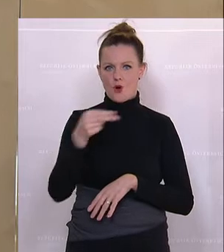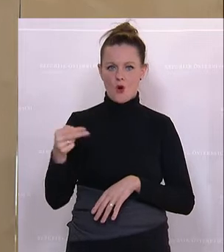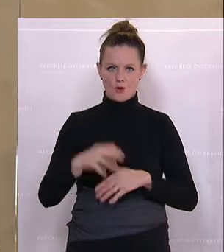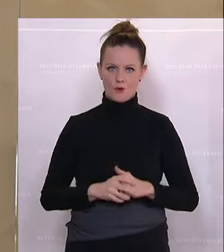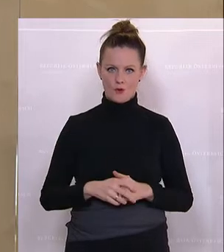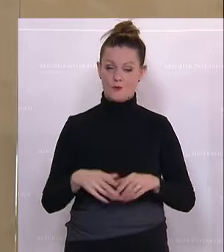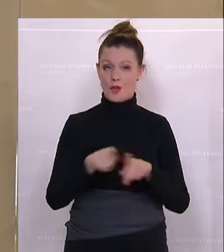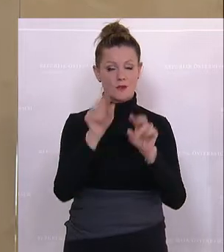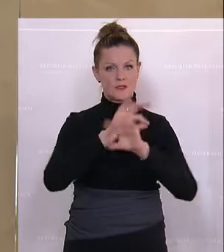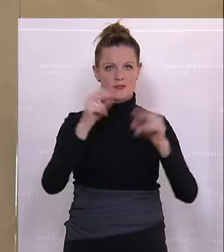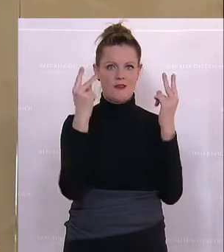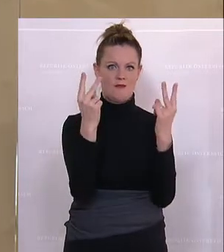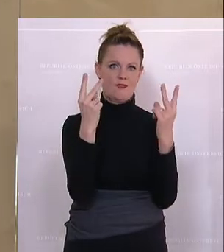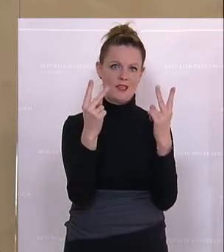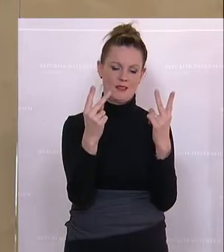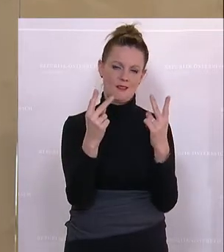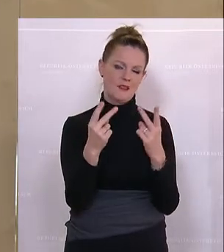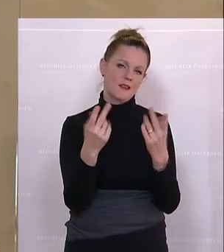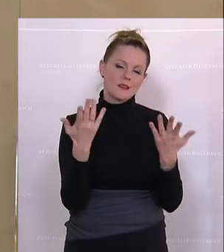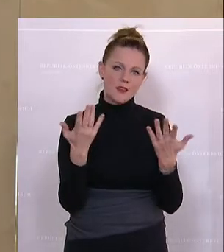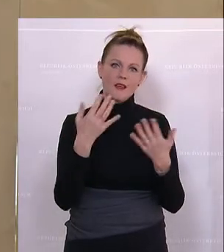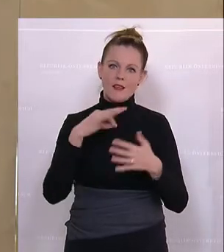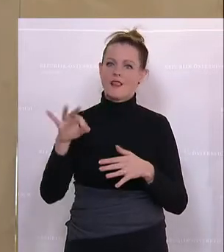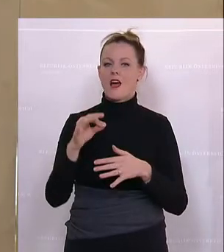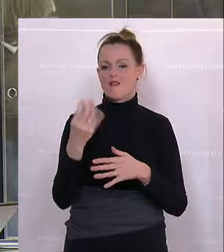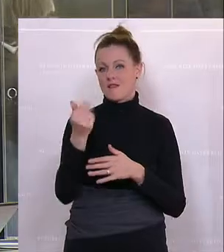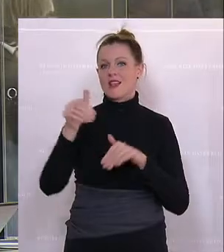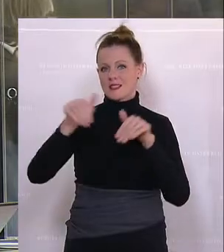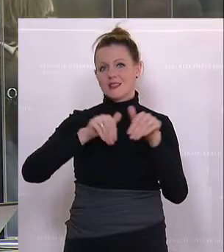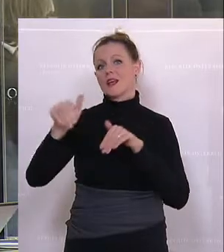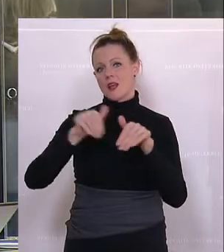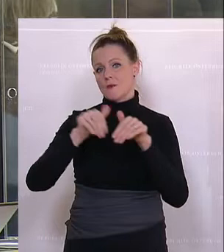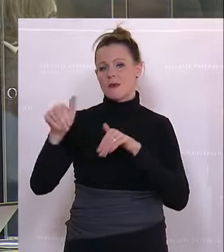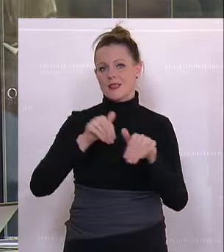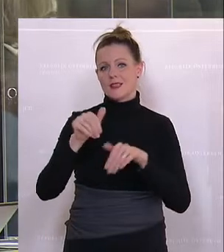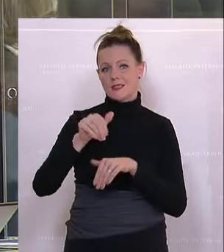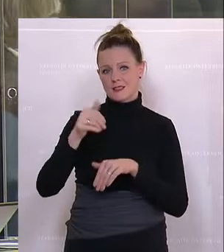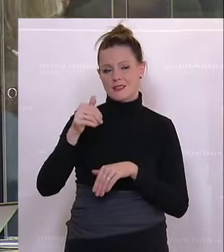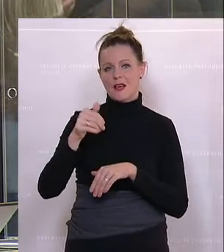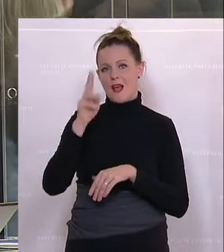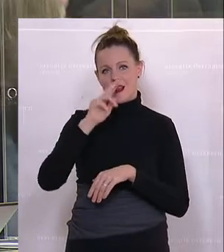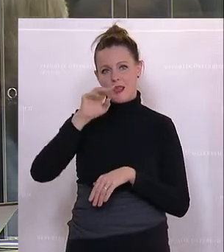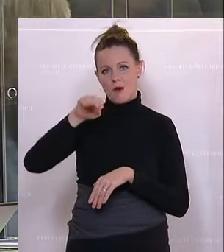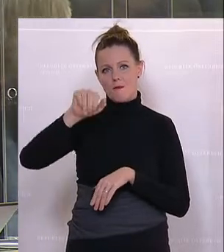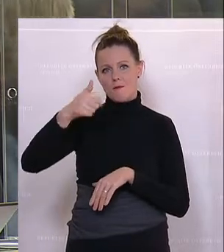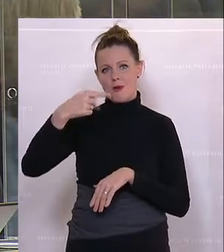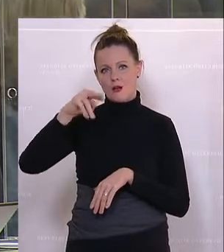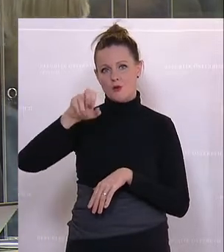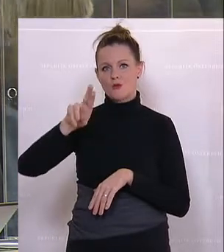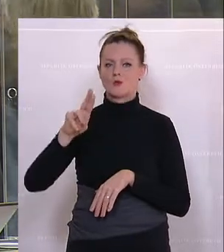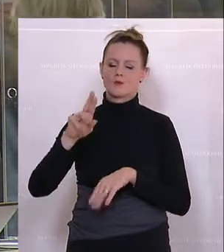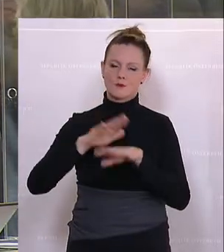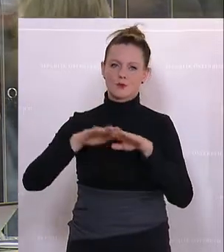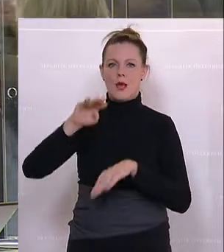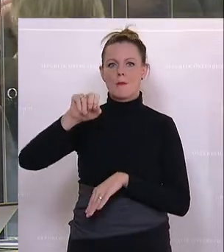Und was ganz wichtig ist, da darf ich mich beim Herrn Finanzminister, dir lieber Magnus Brunner, herzlich bedanken auch, dass in der